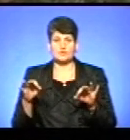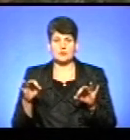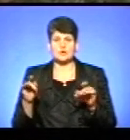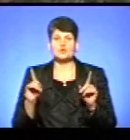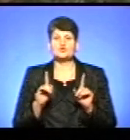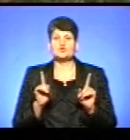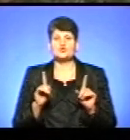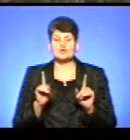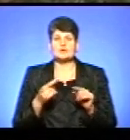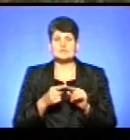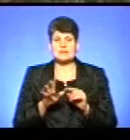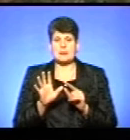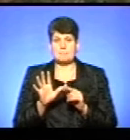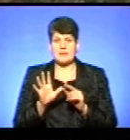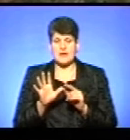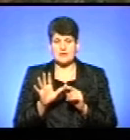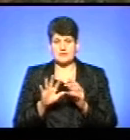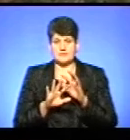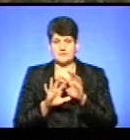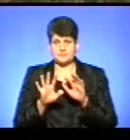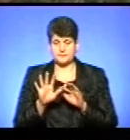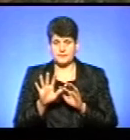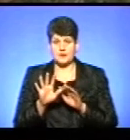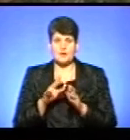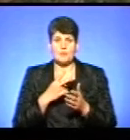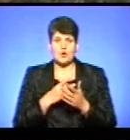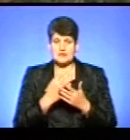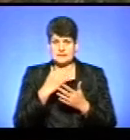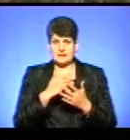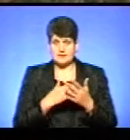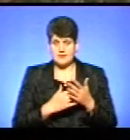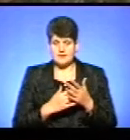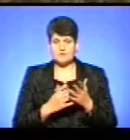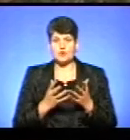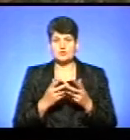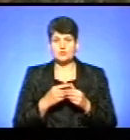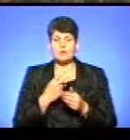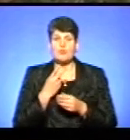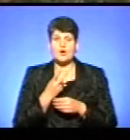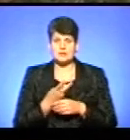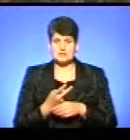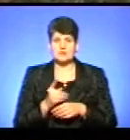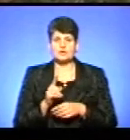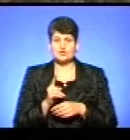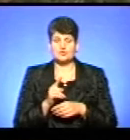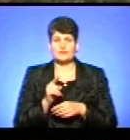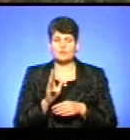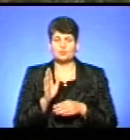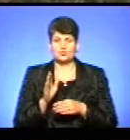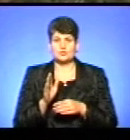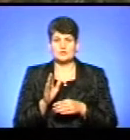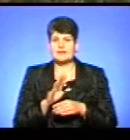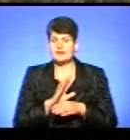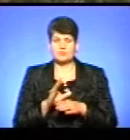що о тих 5 показниках розрахунки показали, що не буде перевищень